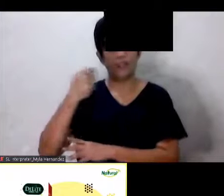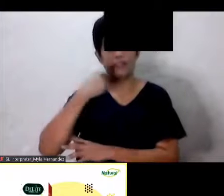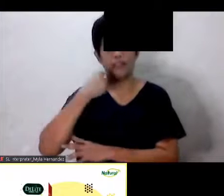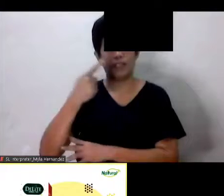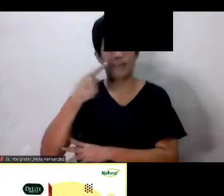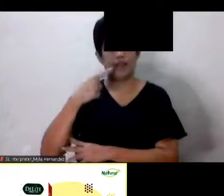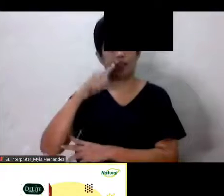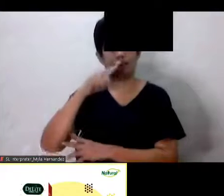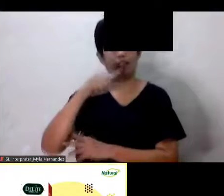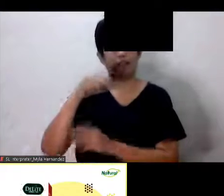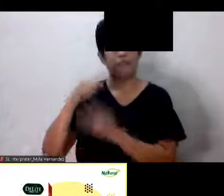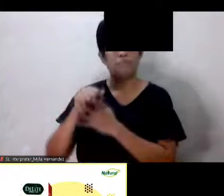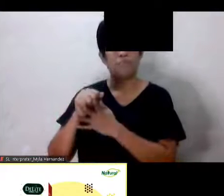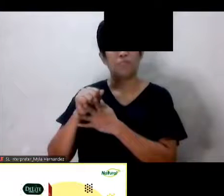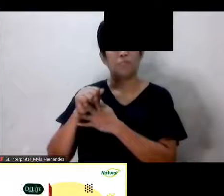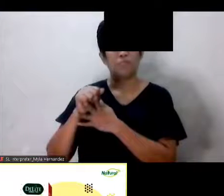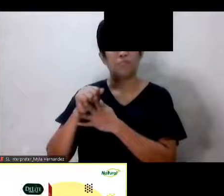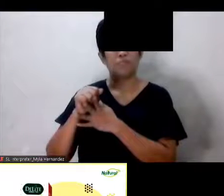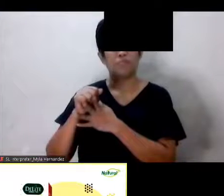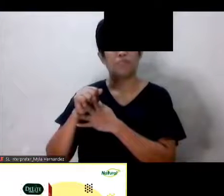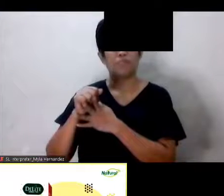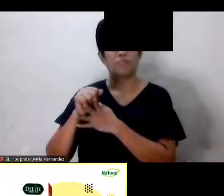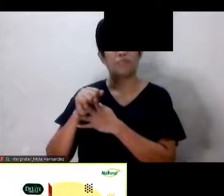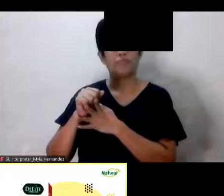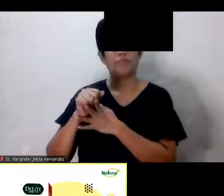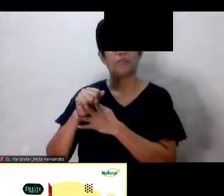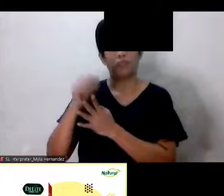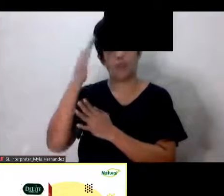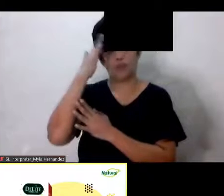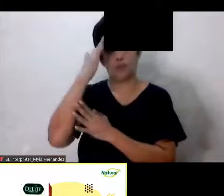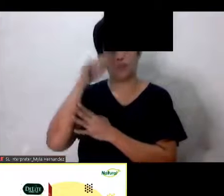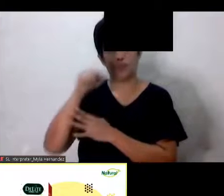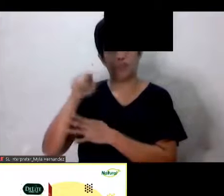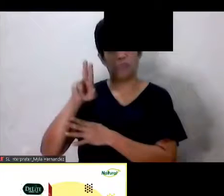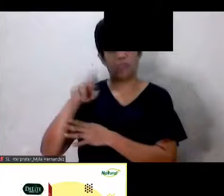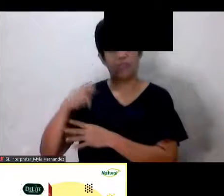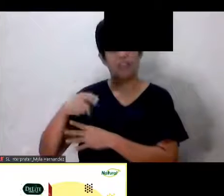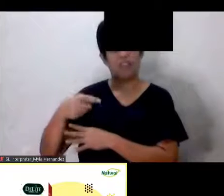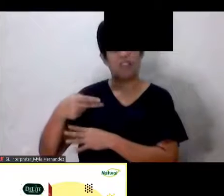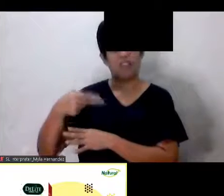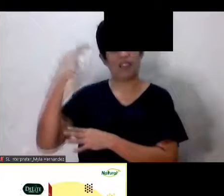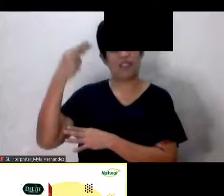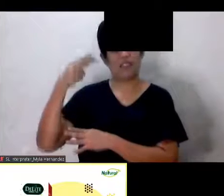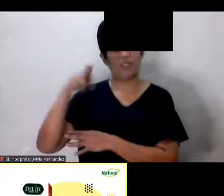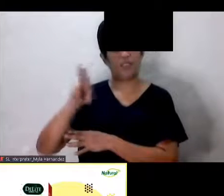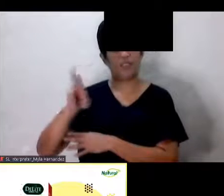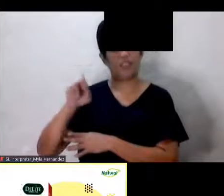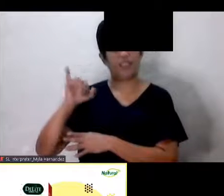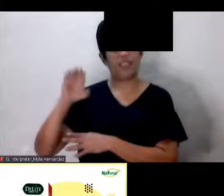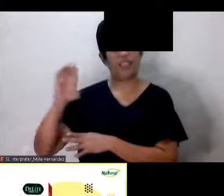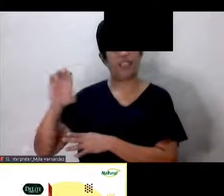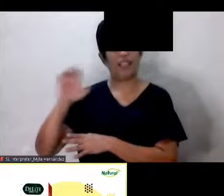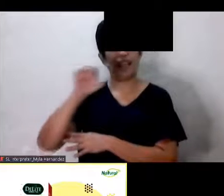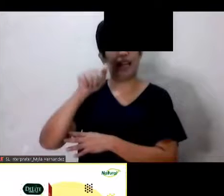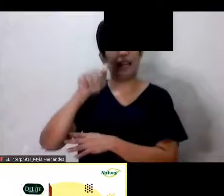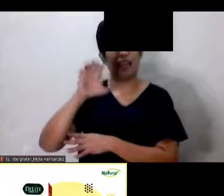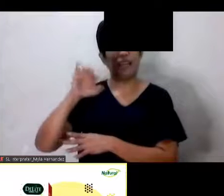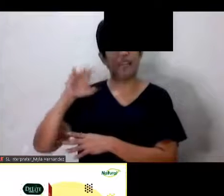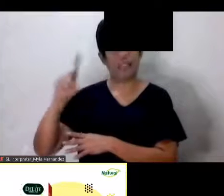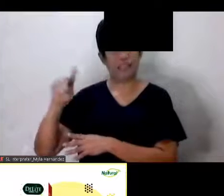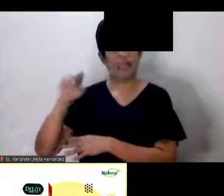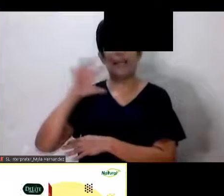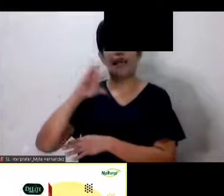one to one kami sabi niya sa akin alam mo ang taas ang aking uric acid at yung gout ay kanyang